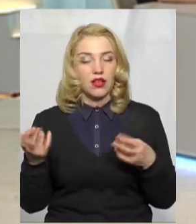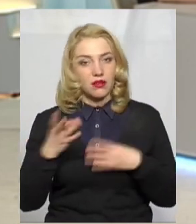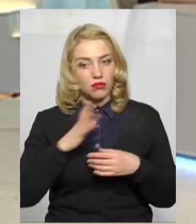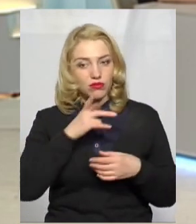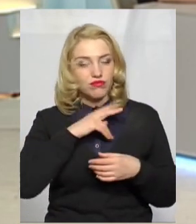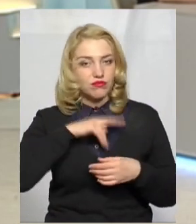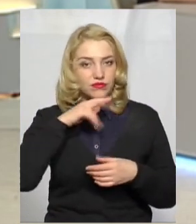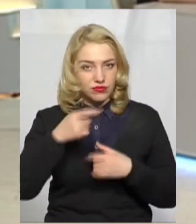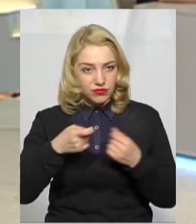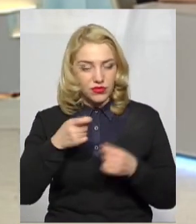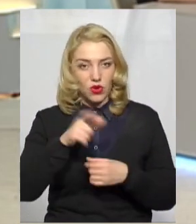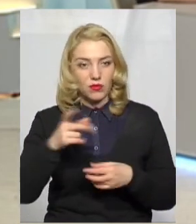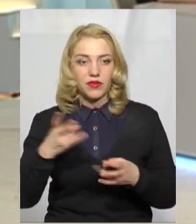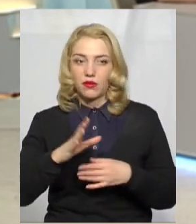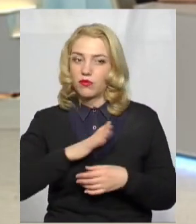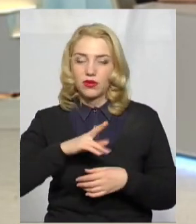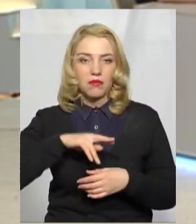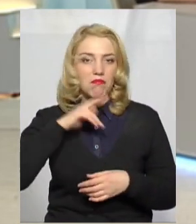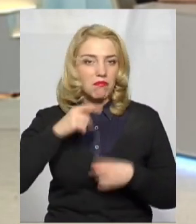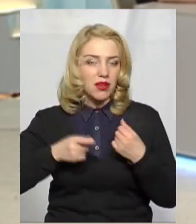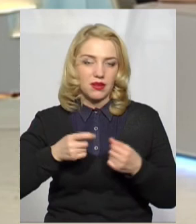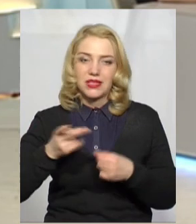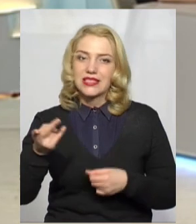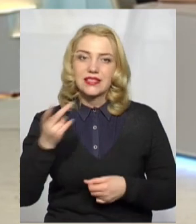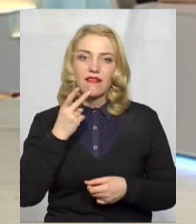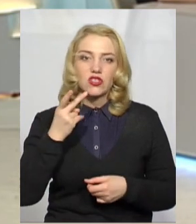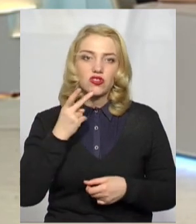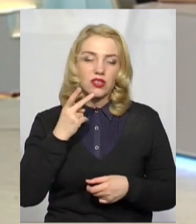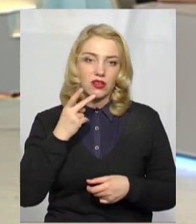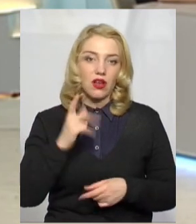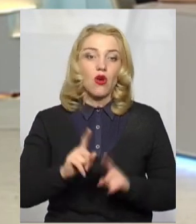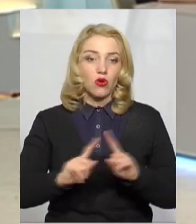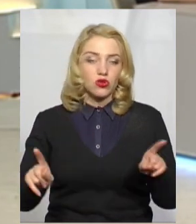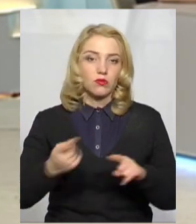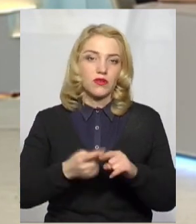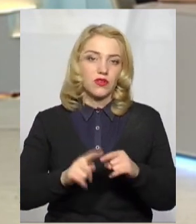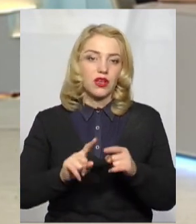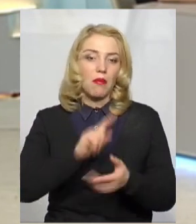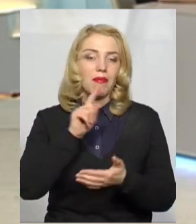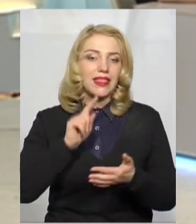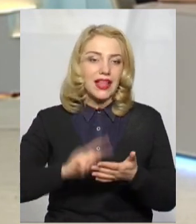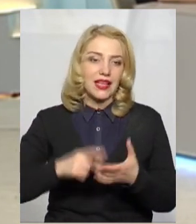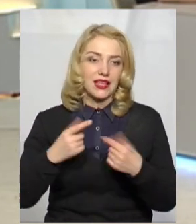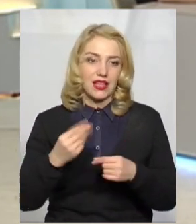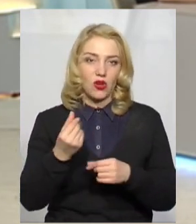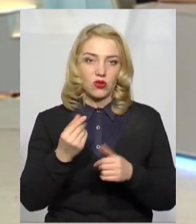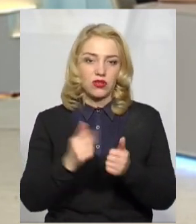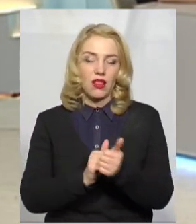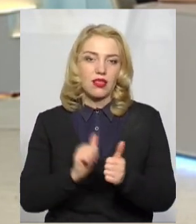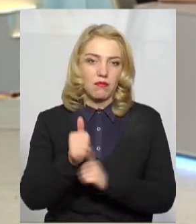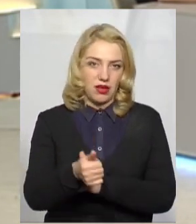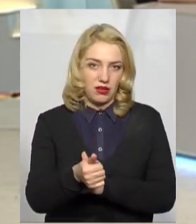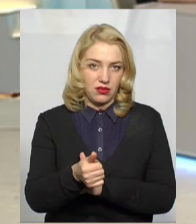ще більш пильними громадянам? Треба бути пильними завжди, особливо в тих питаннях, де потрібно гроші наперед.